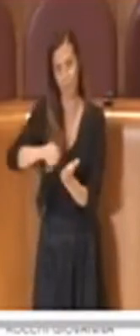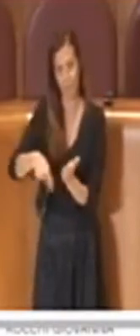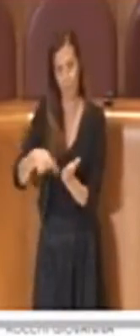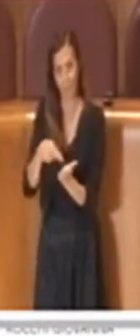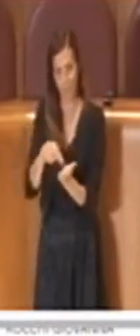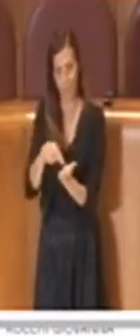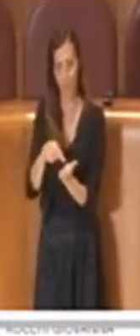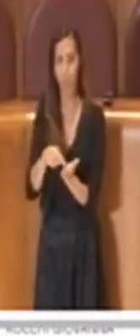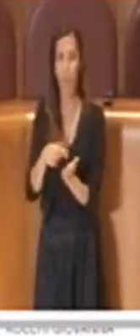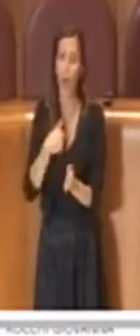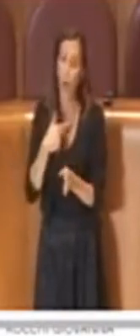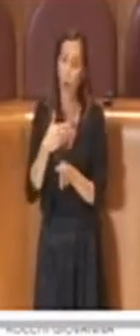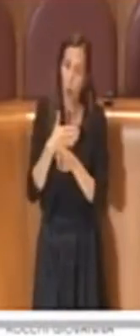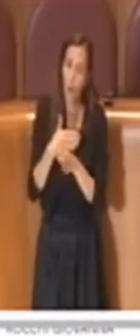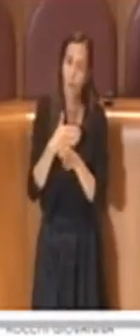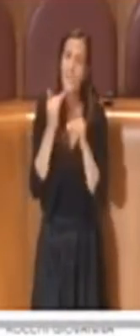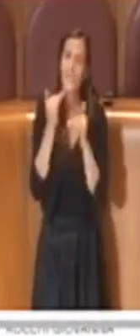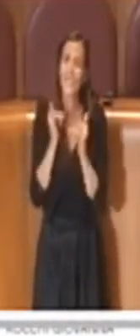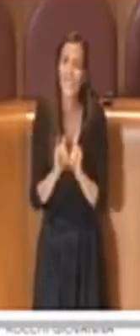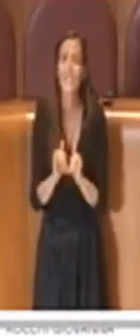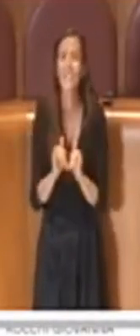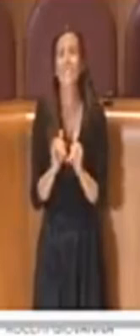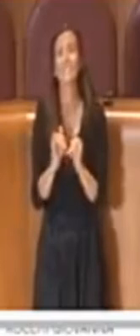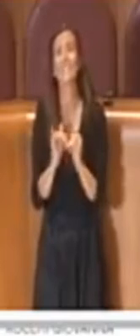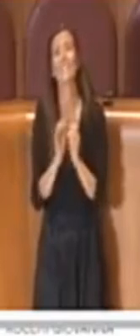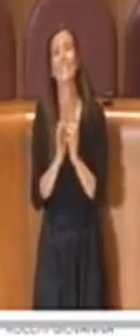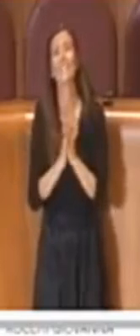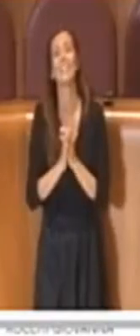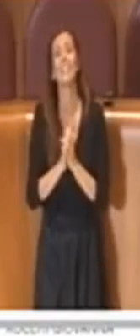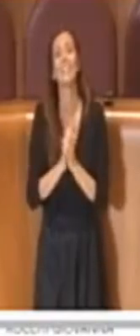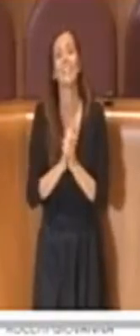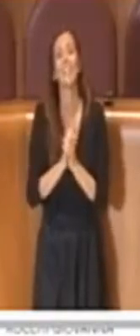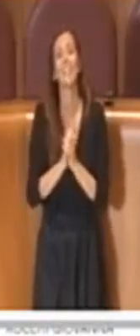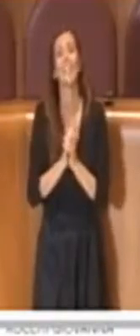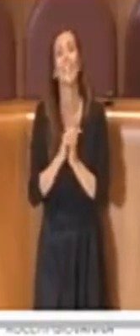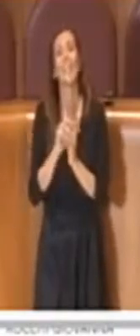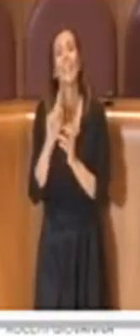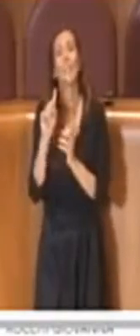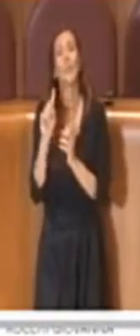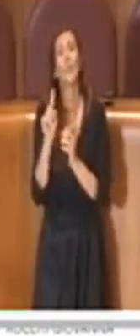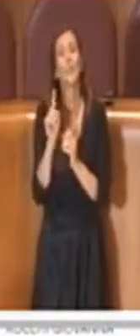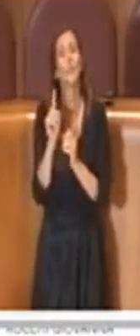mozione e soprattutto appunto